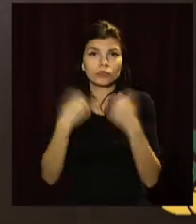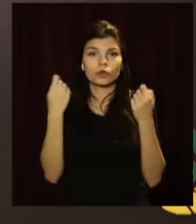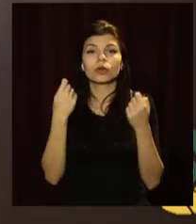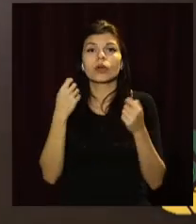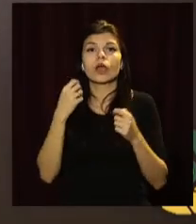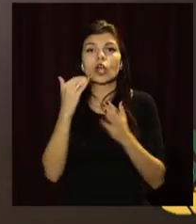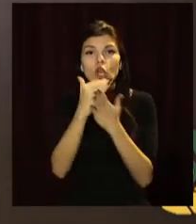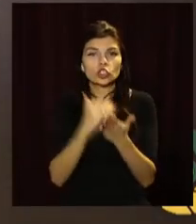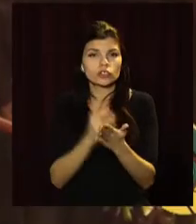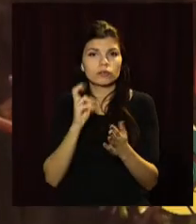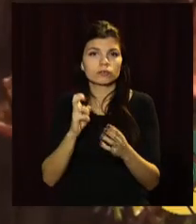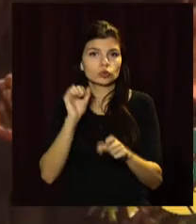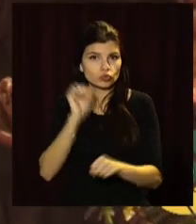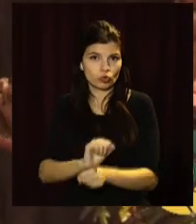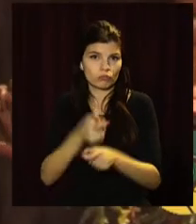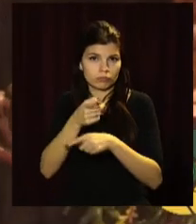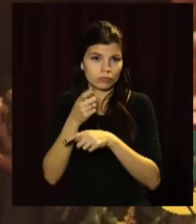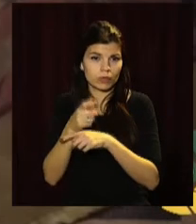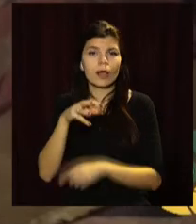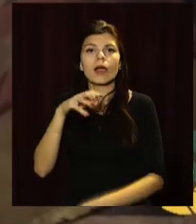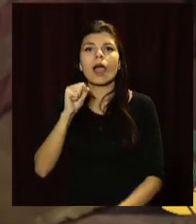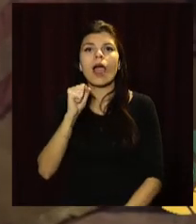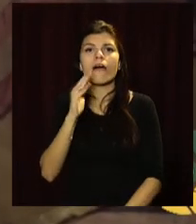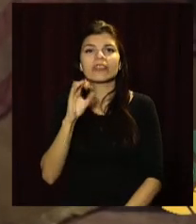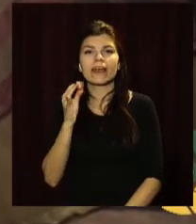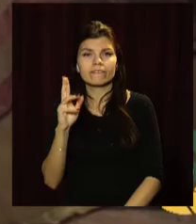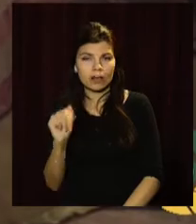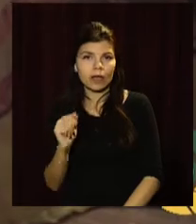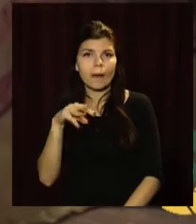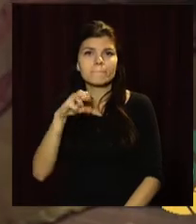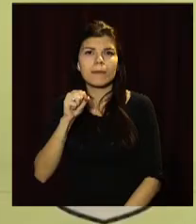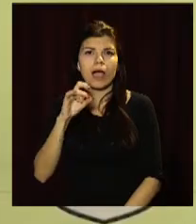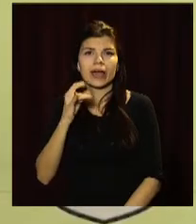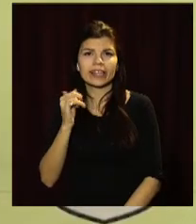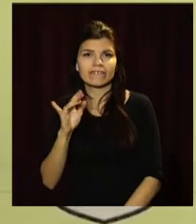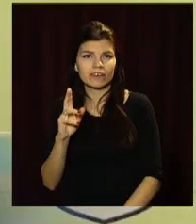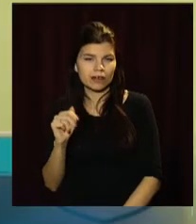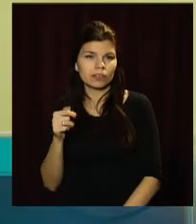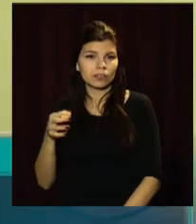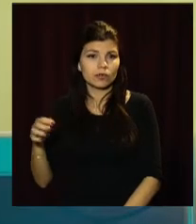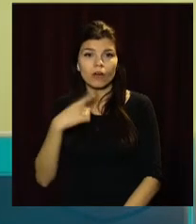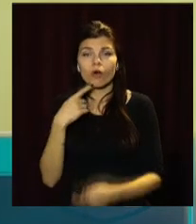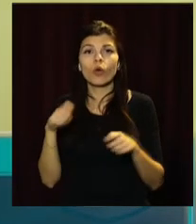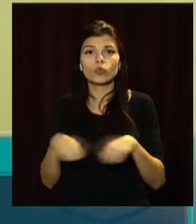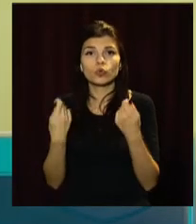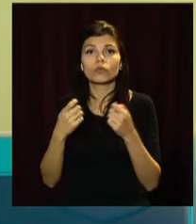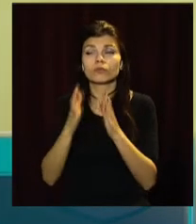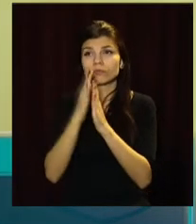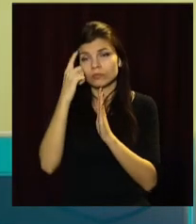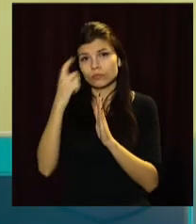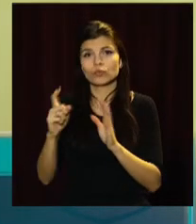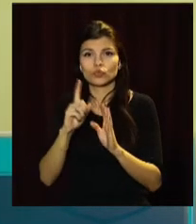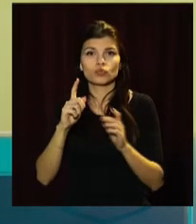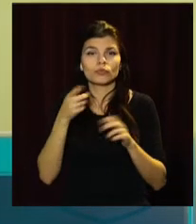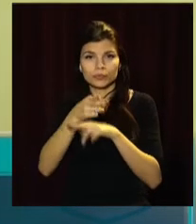припинення вогню. Стріляли також поблизу Мар'їнки, Авдіївки та Світлодарська. Про порушення режиму припинення вогню збройними